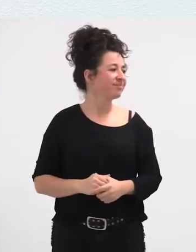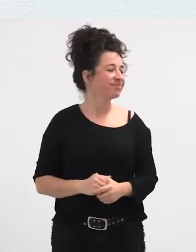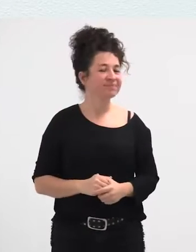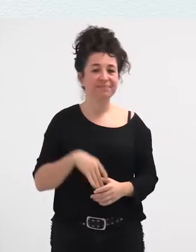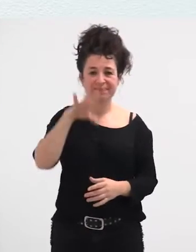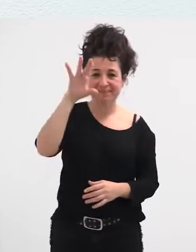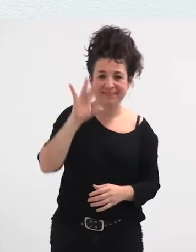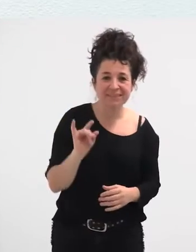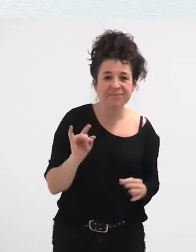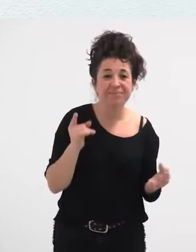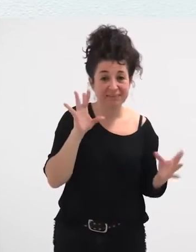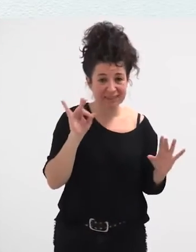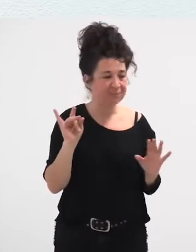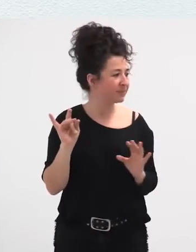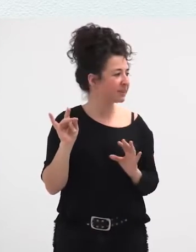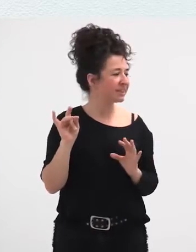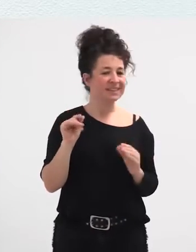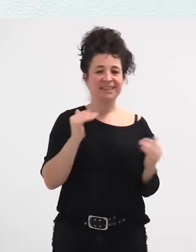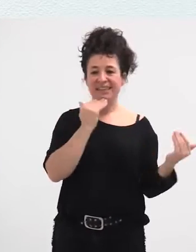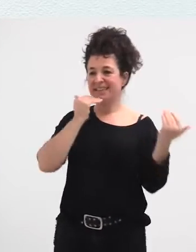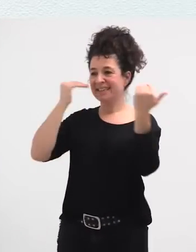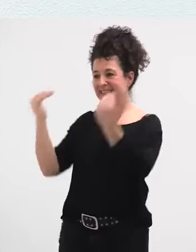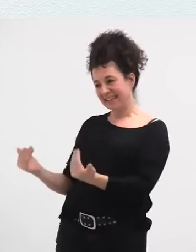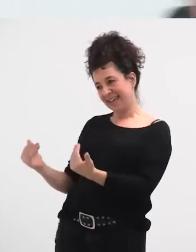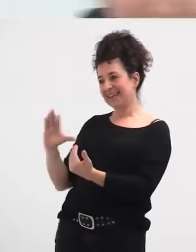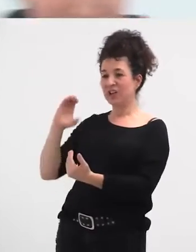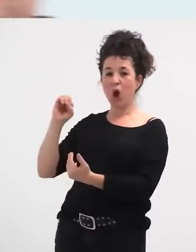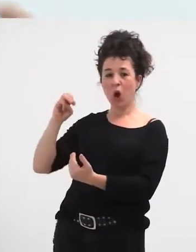Bai. Ez, bai. Ezkerrik asko, komadre.